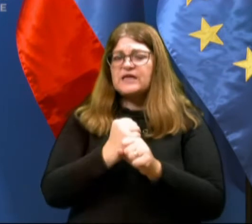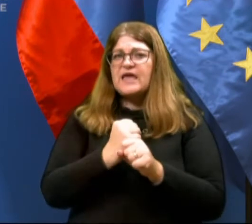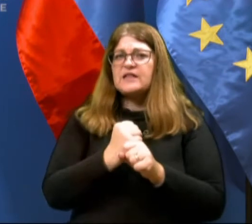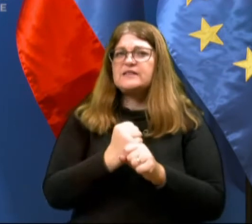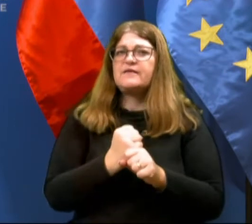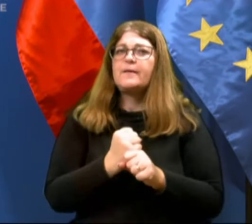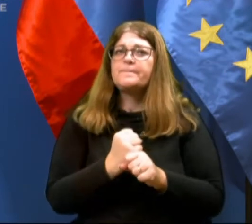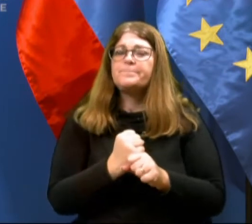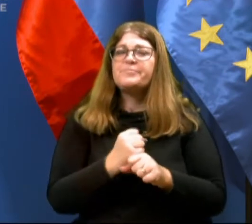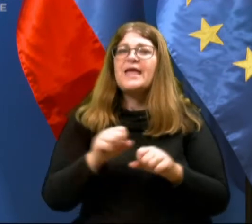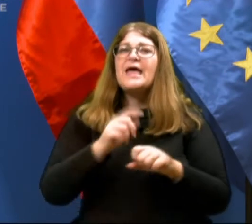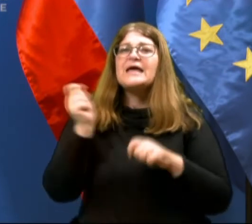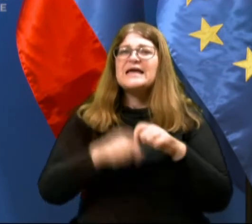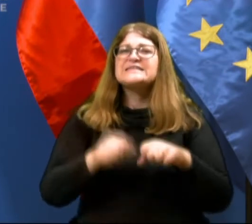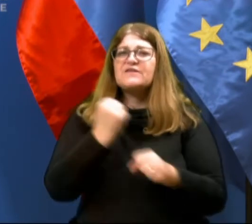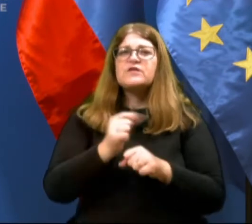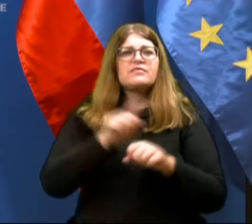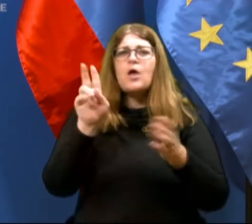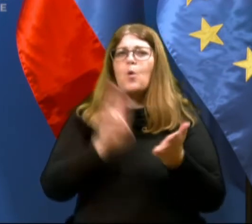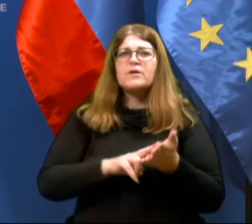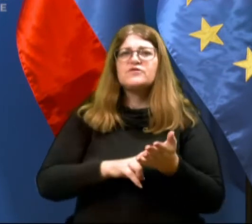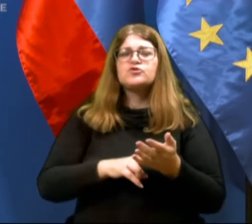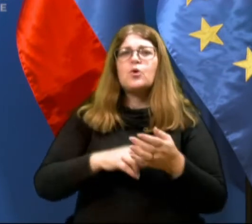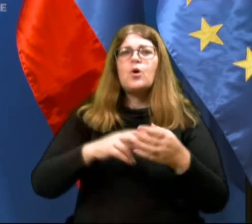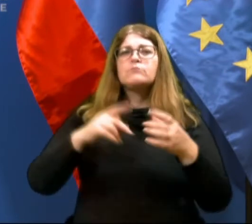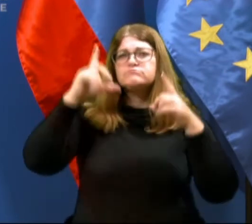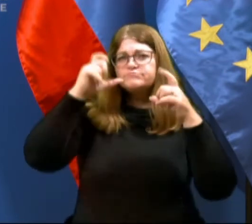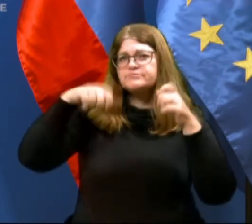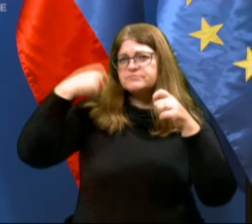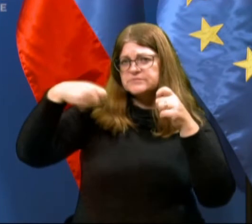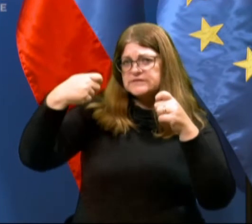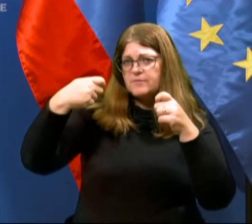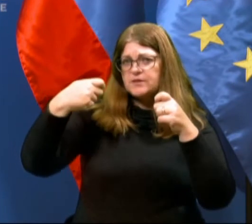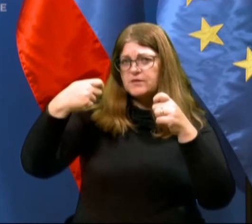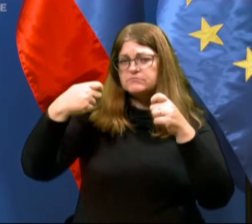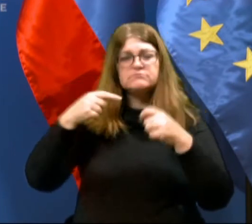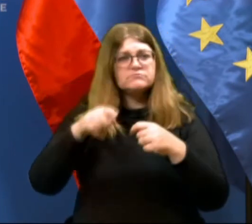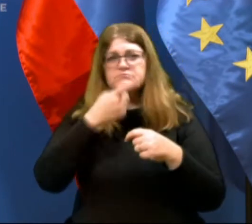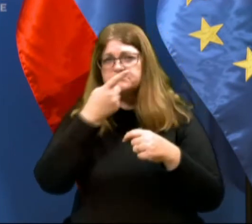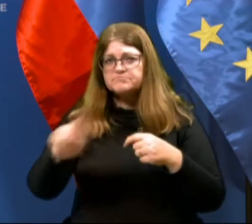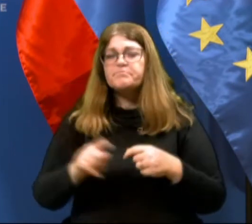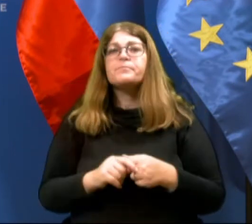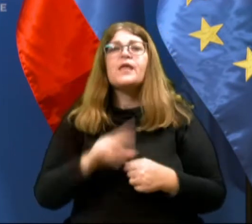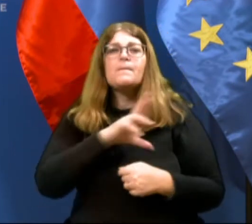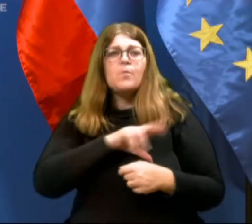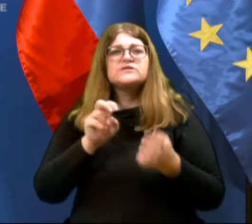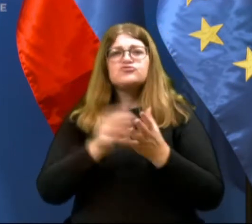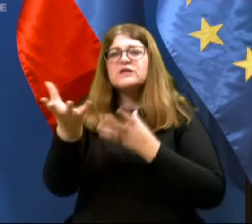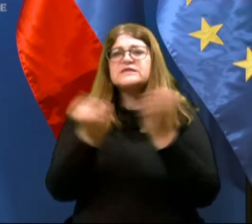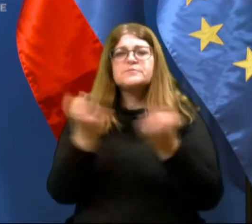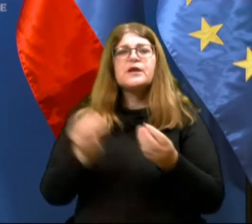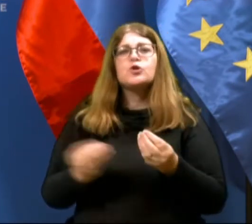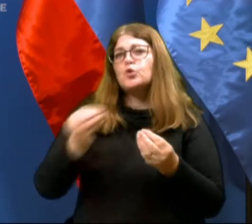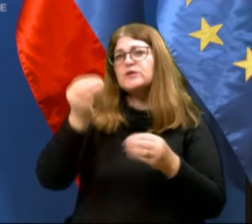sicer kaznivo dejanje neopravičeno slikovno snemanje po kazanskem zakoniku, o čemer policisti še zbirajo